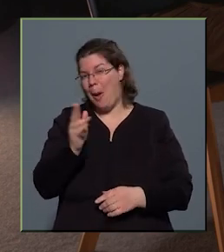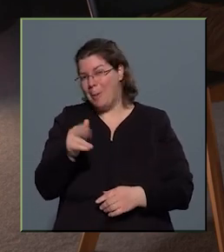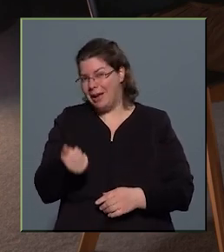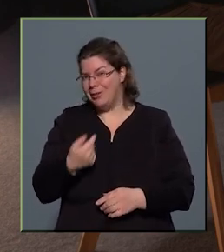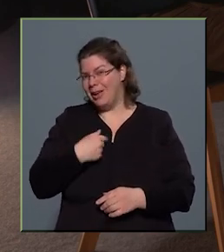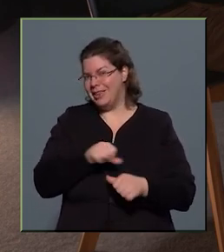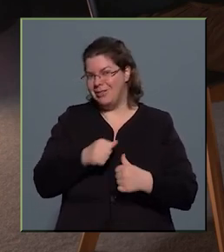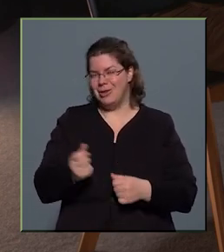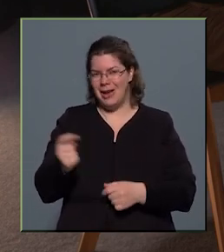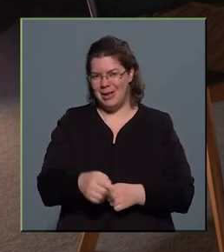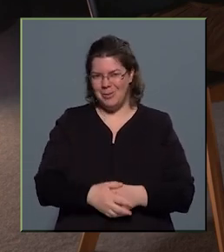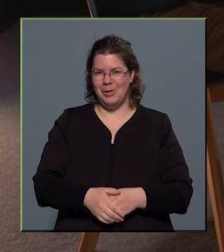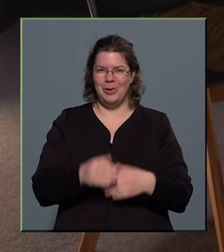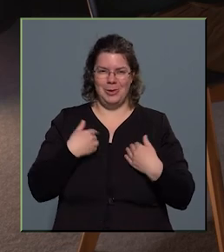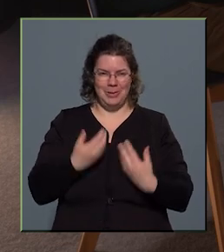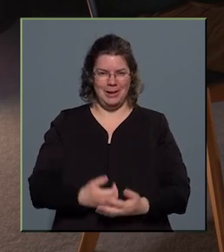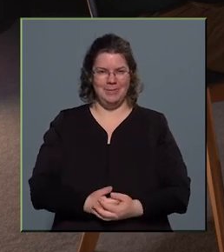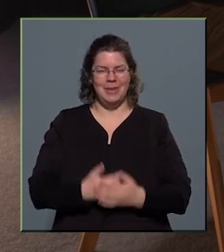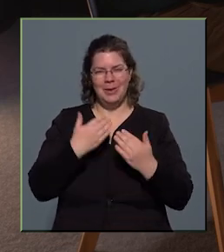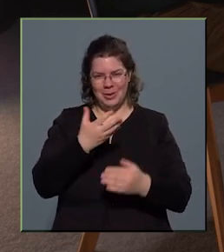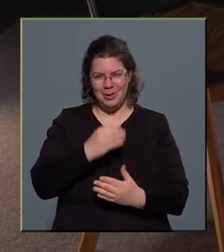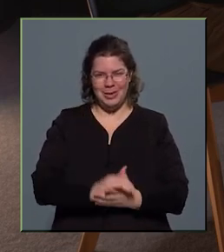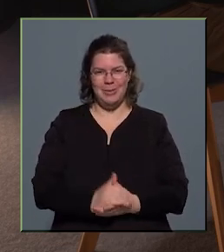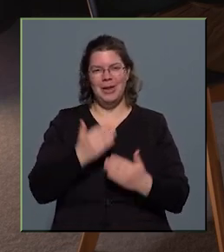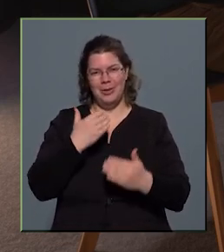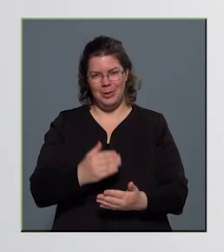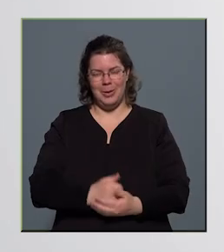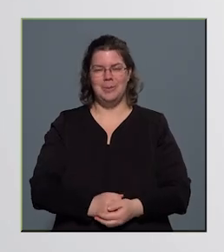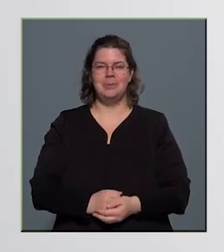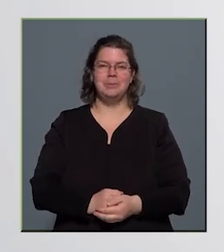akkor én szívesen jövök öremmel. Köszönjük szépen. Köszönöm.